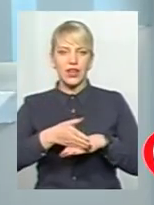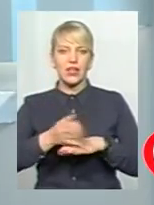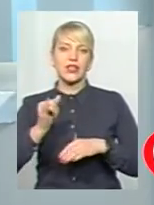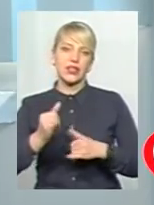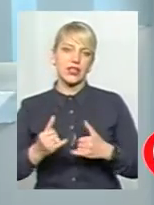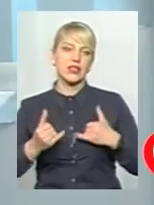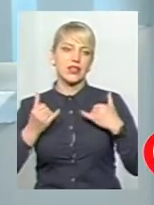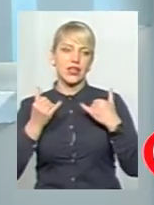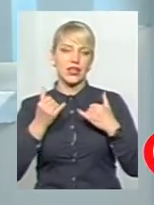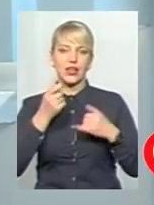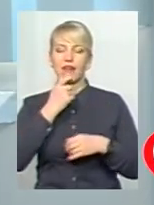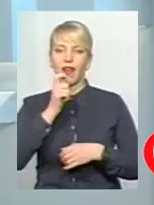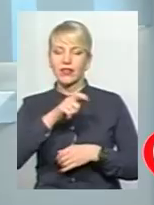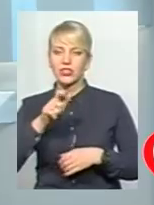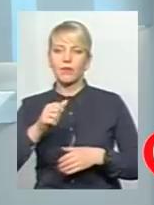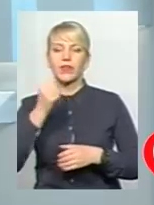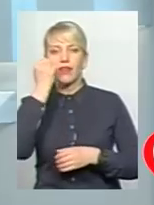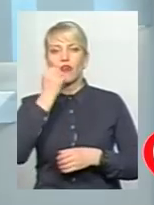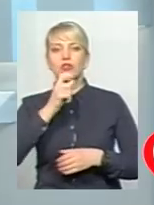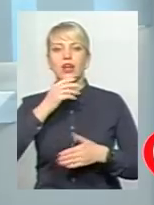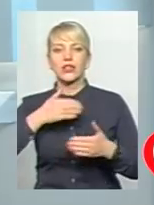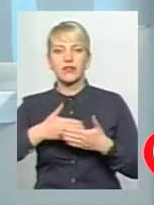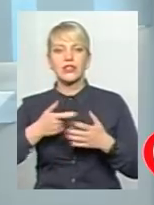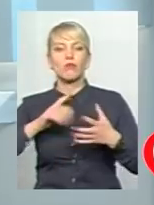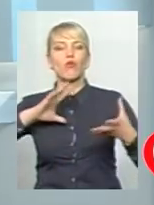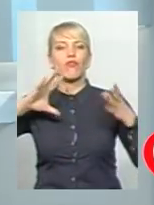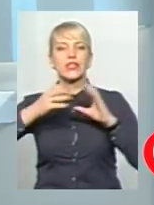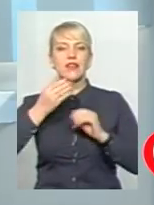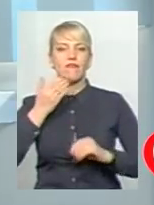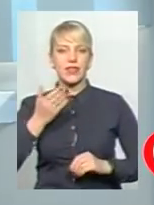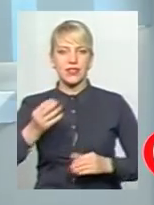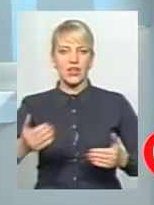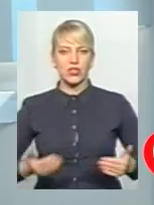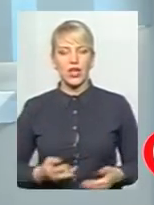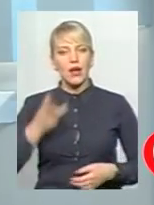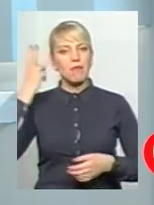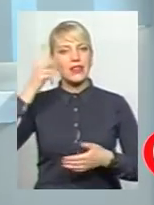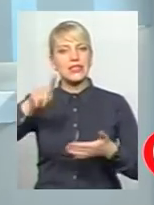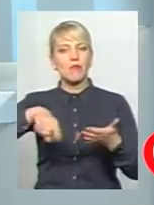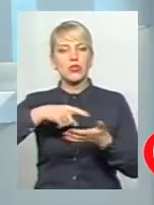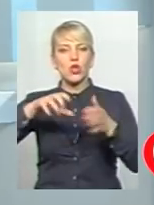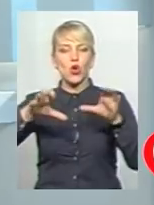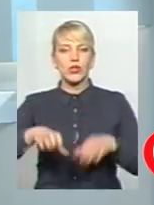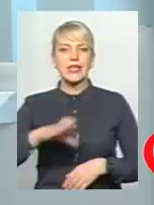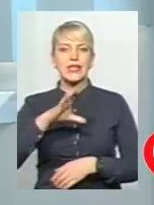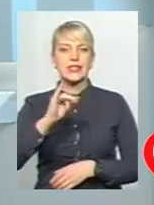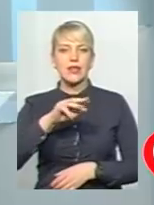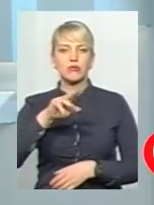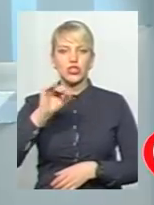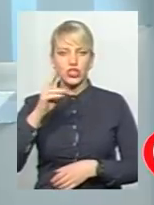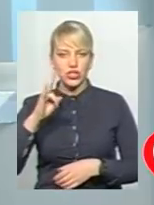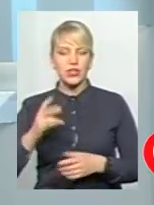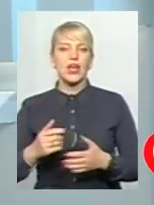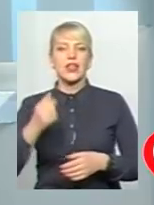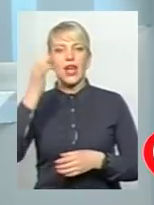І глядачам дякую за активність. Це був звіт на живо з Хмельницьким міським головою Олександром Семчишиним. Нагадаю,